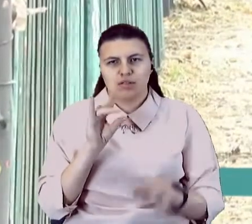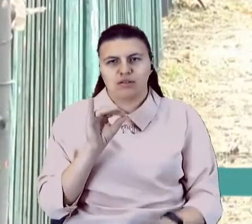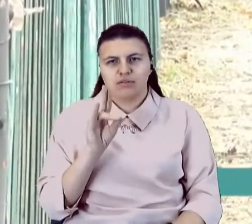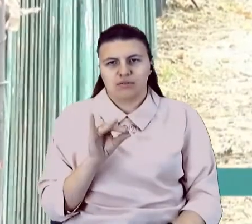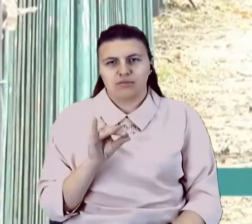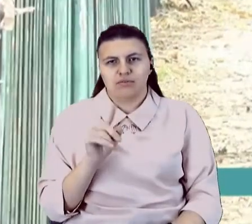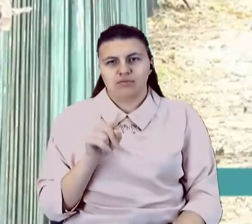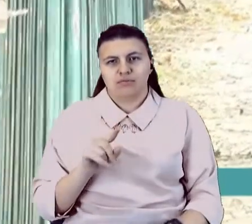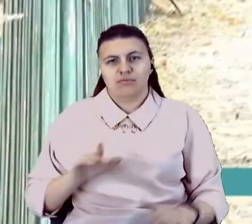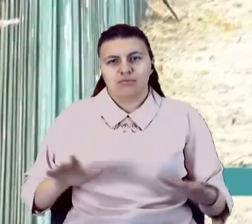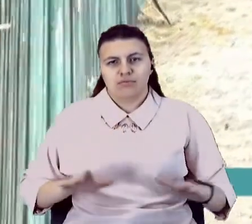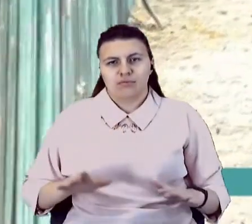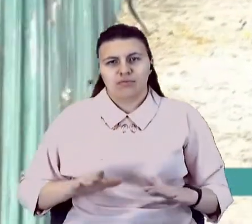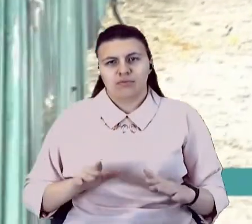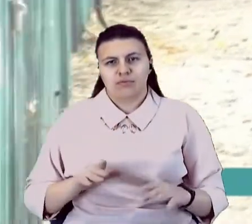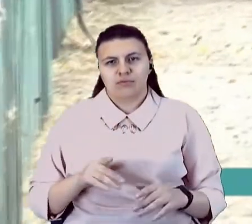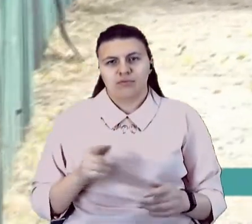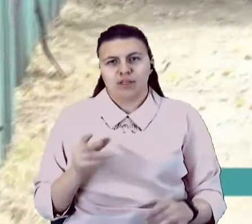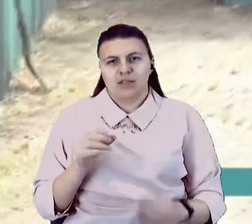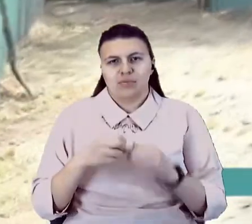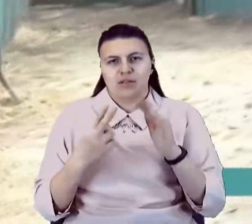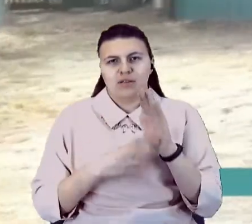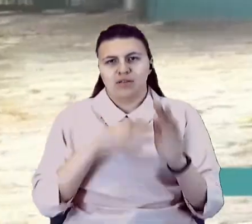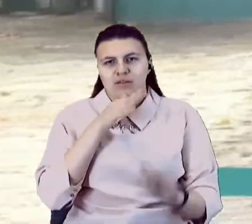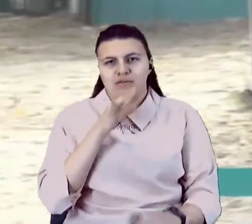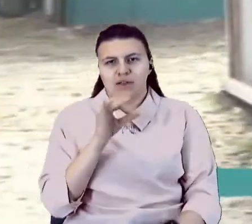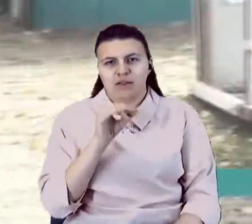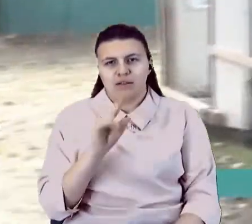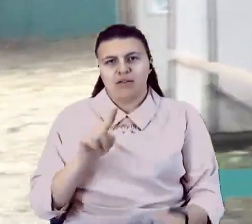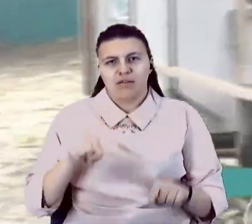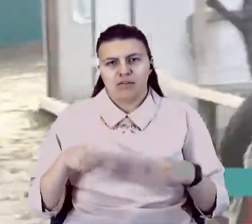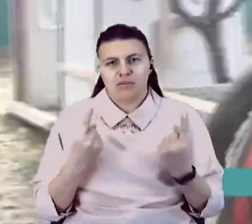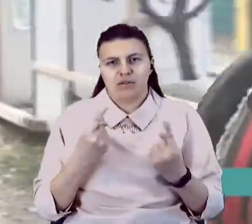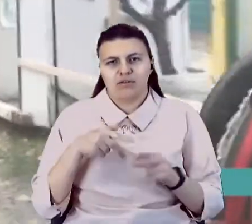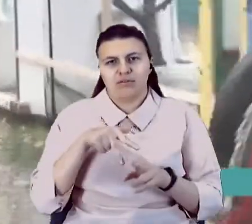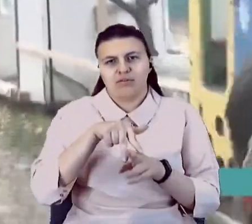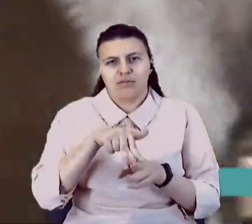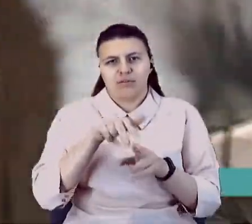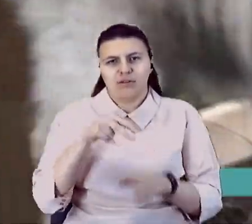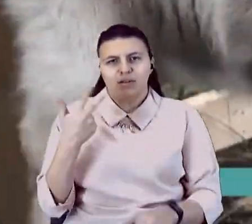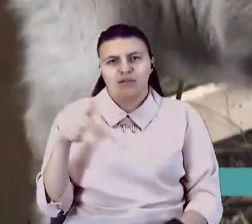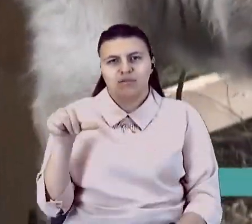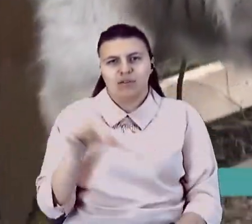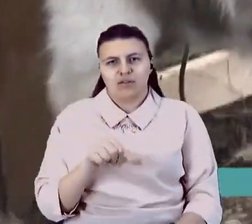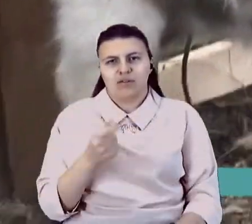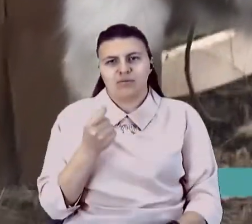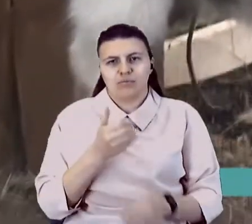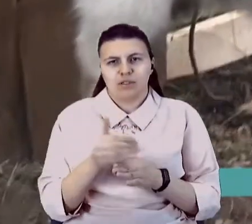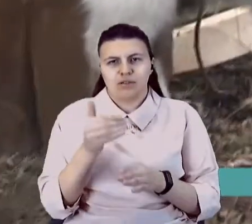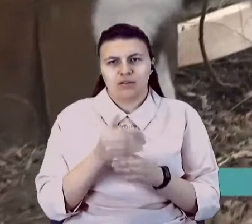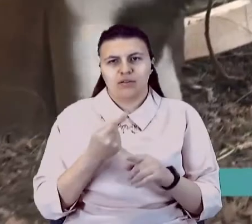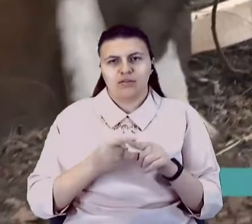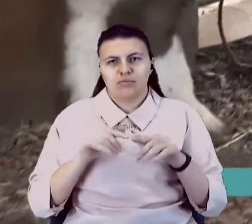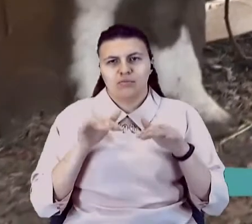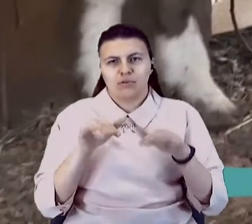Юрій катає відвідувачів. 17-річний валік для реабілітації верхом їздить по 30 хвилин. Трохи пізніше цій справі вчитиме